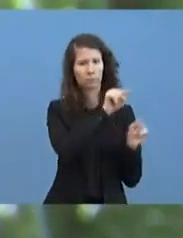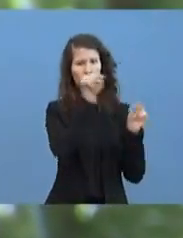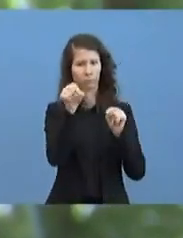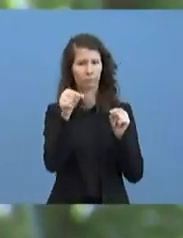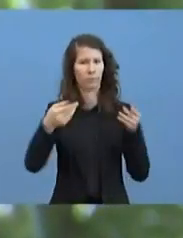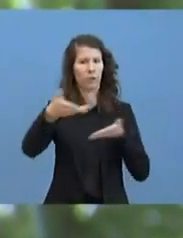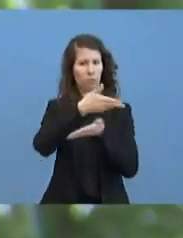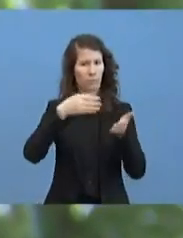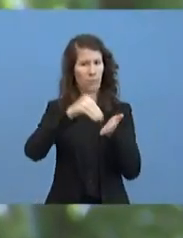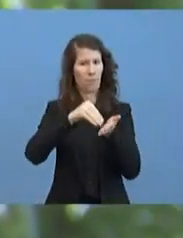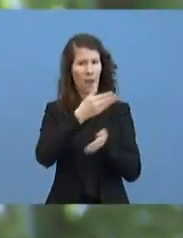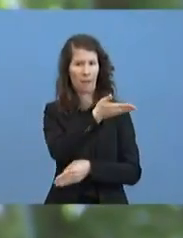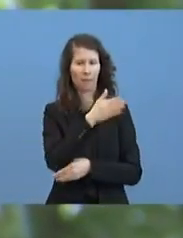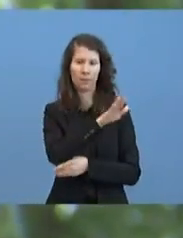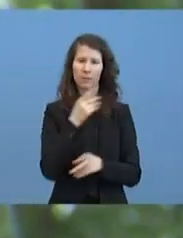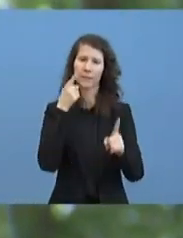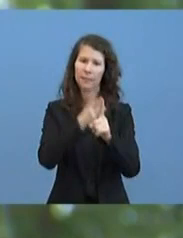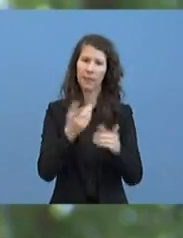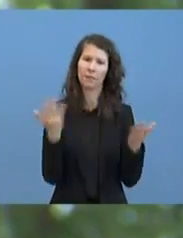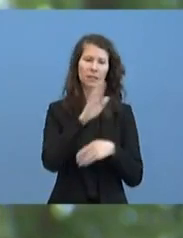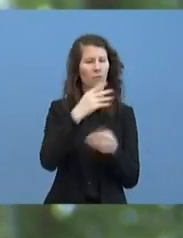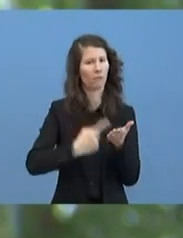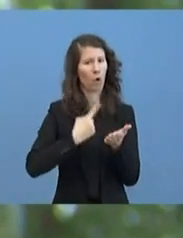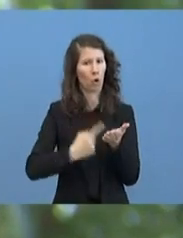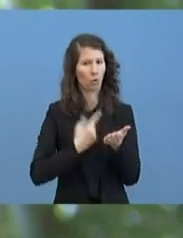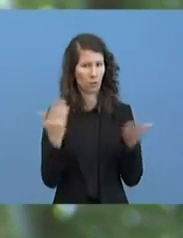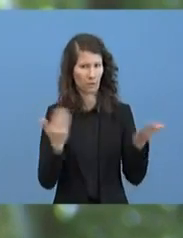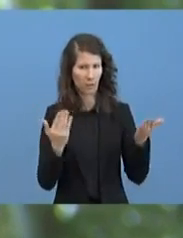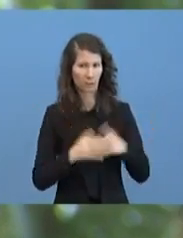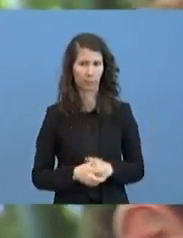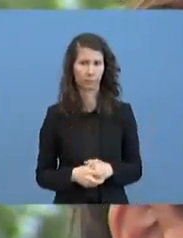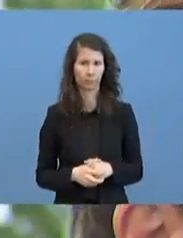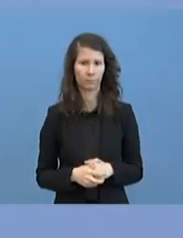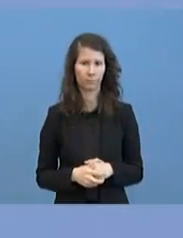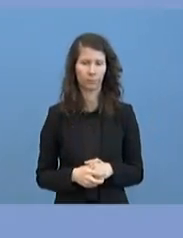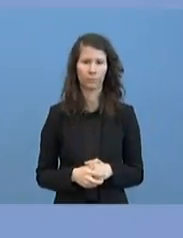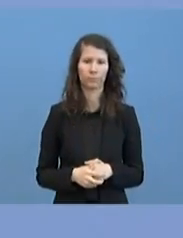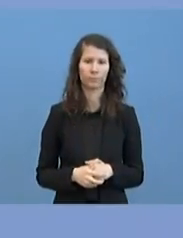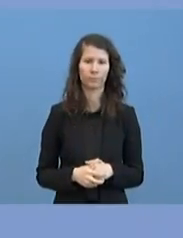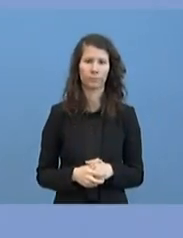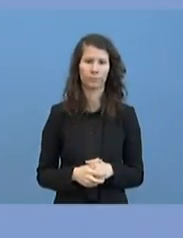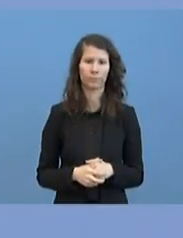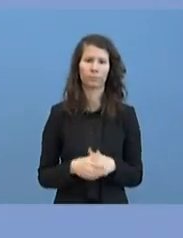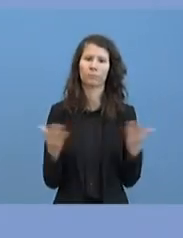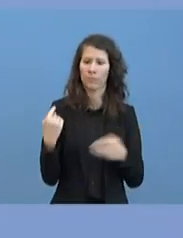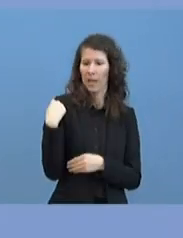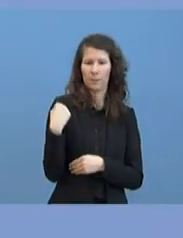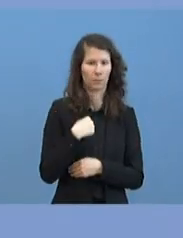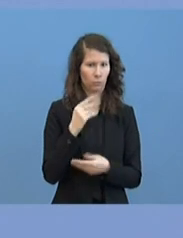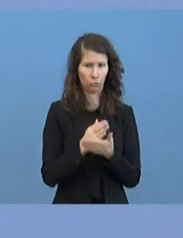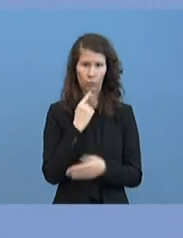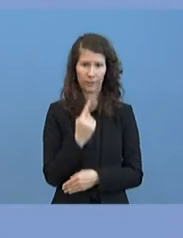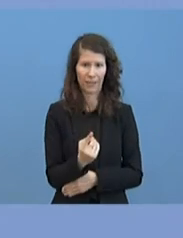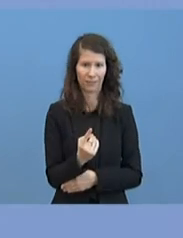diesen Gesprächen mit den anderen G20-Mitgliedern? Ja, ich habe schon gesagt, ich möchte